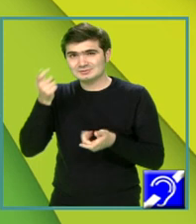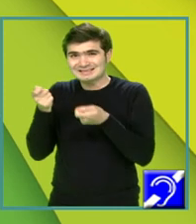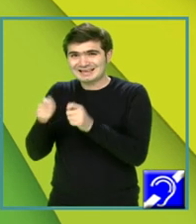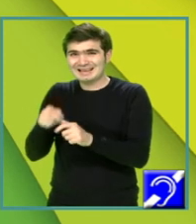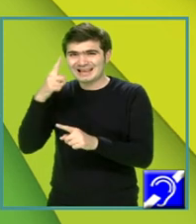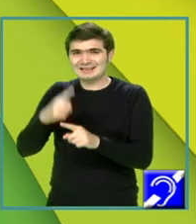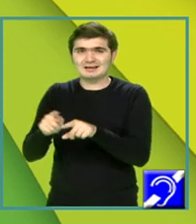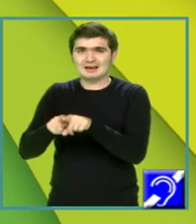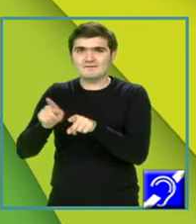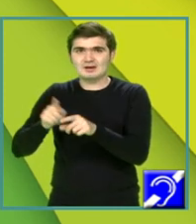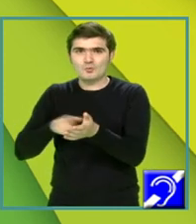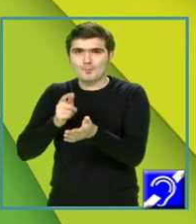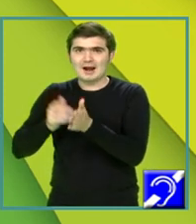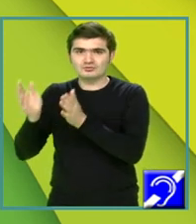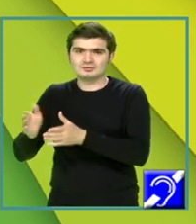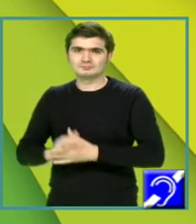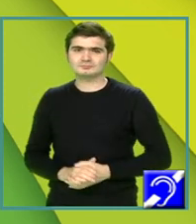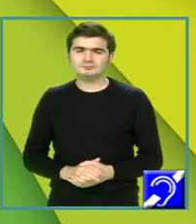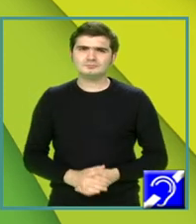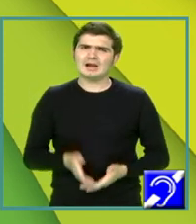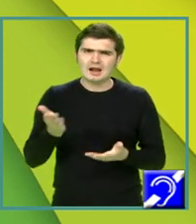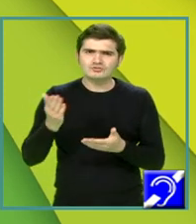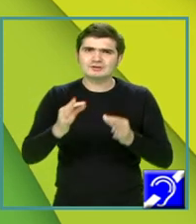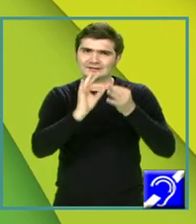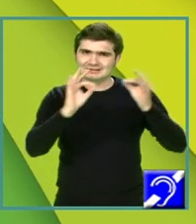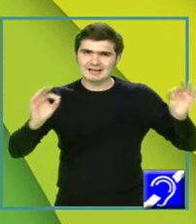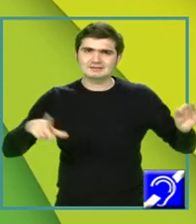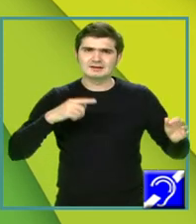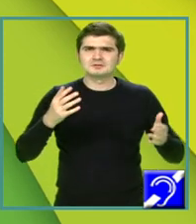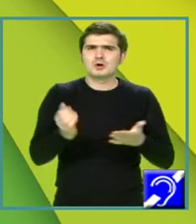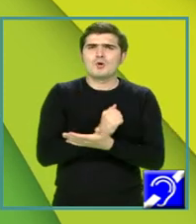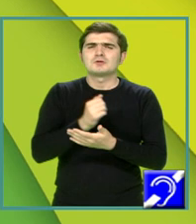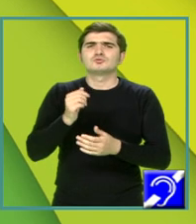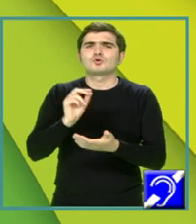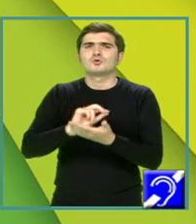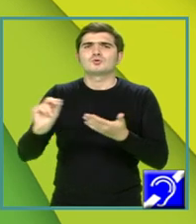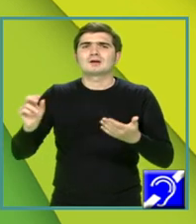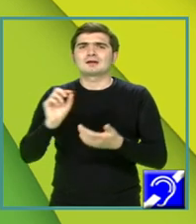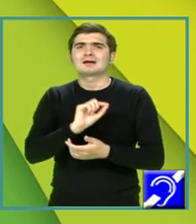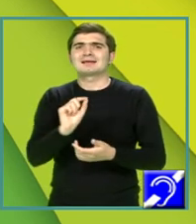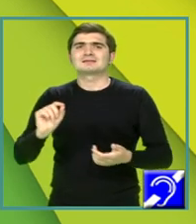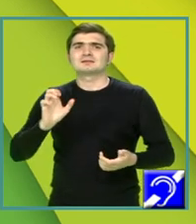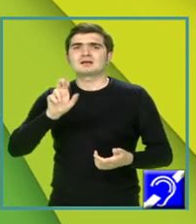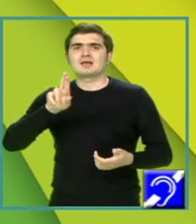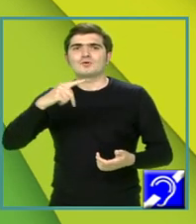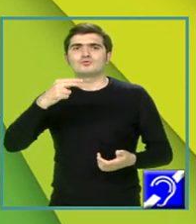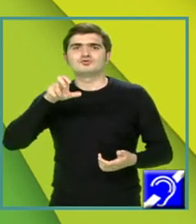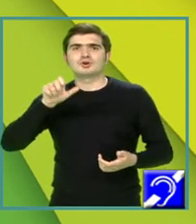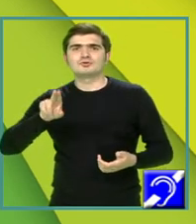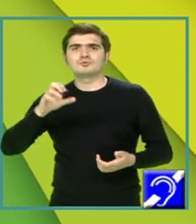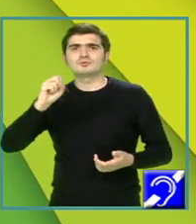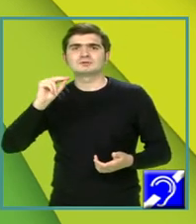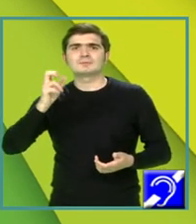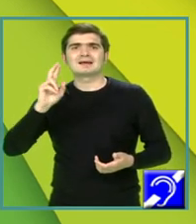concomitent cu pagina. Fragmentul este extras dintr-o lucrare scrisă de Eugeniu Speranția, practic narratorul